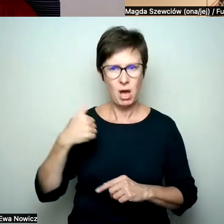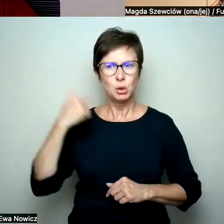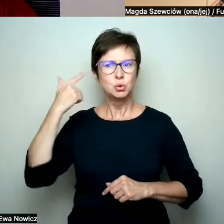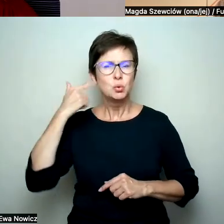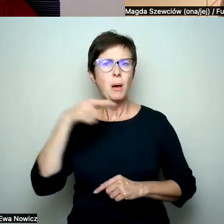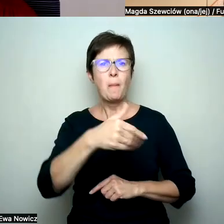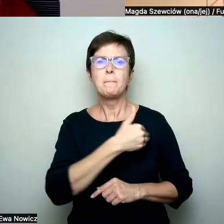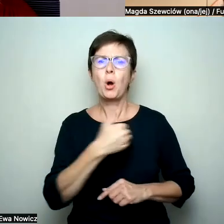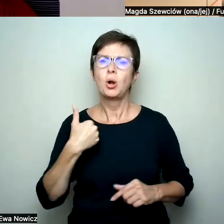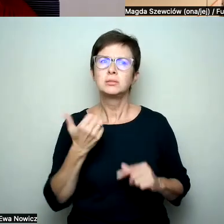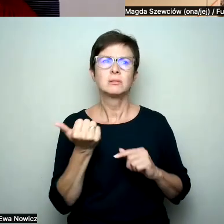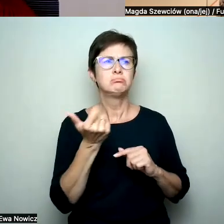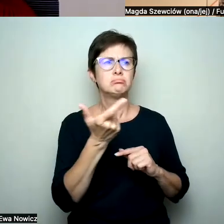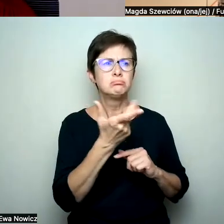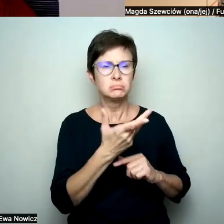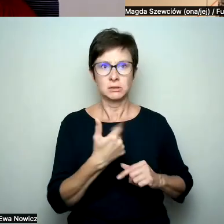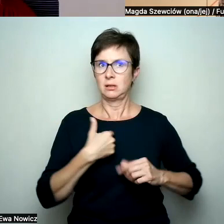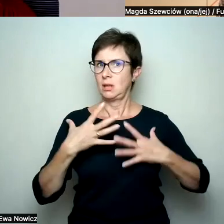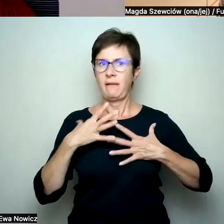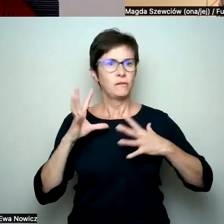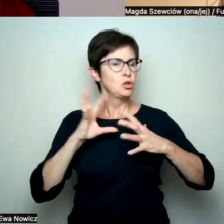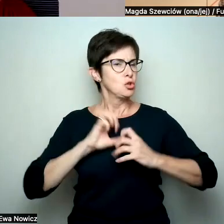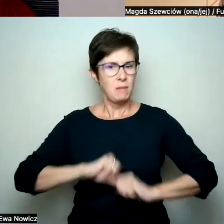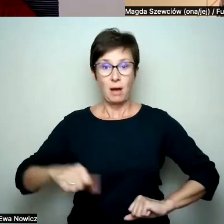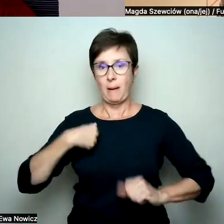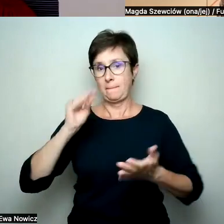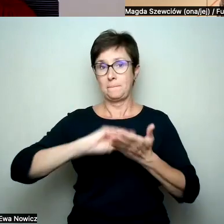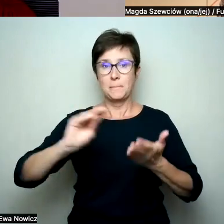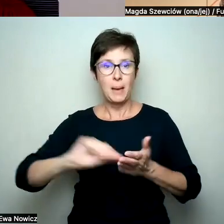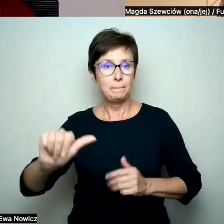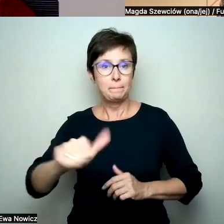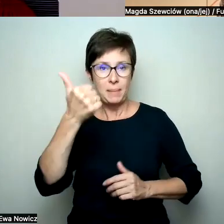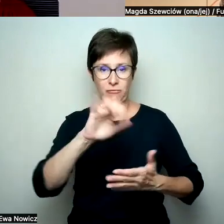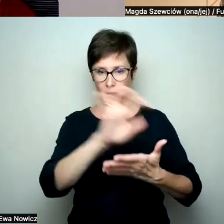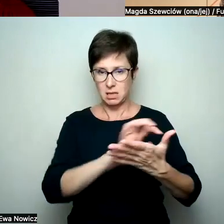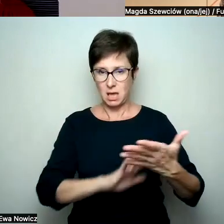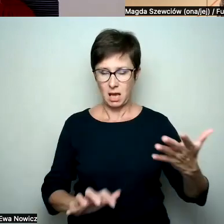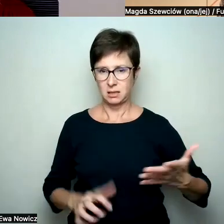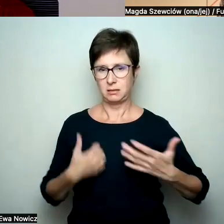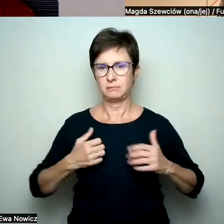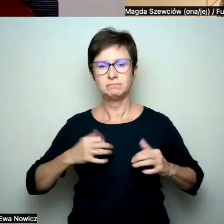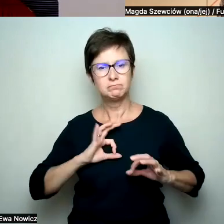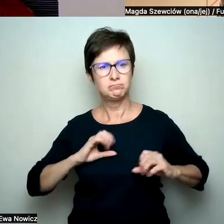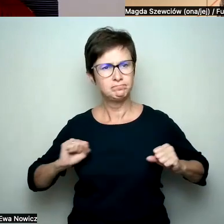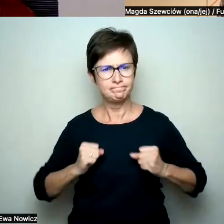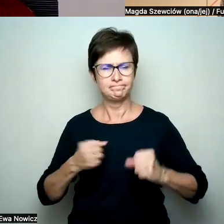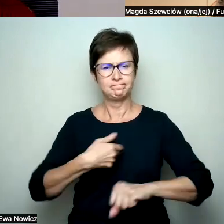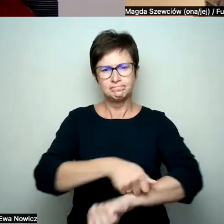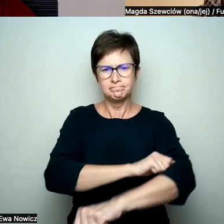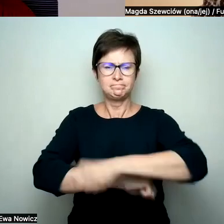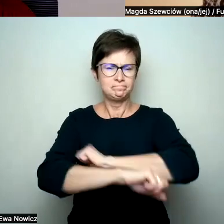to nie wytrzymałam i napisałam pierwszy tekst. Pierwszy tekst, taki zaangażowany światopoglądowo, akurat